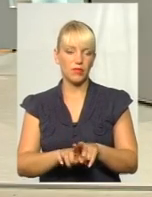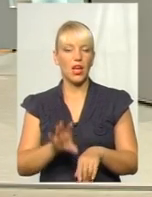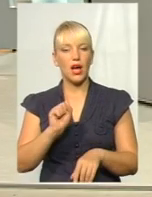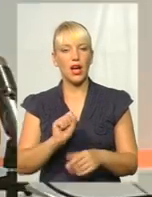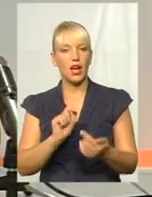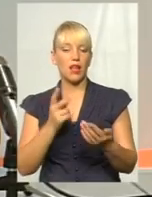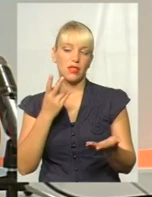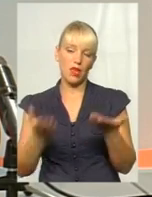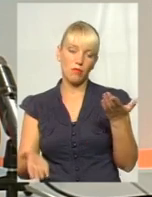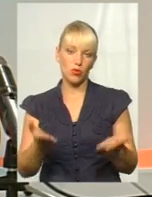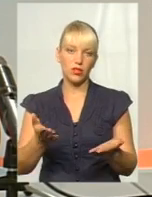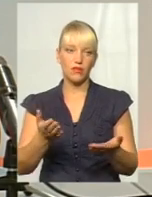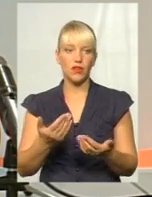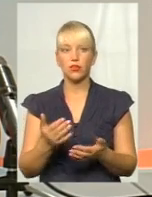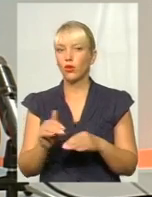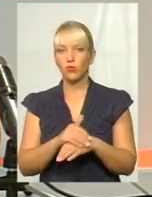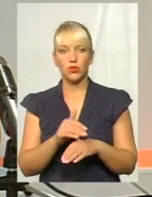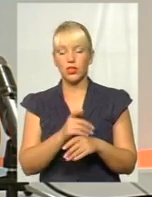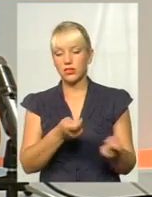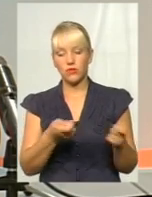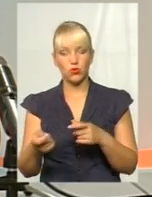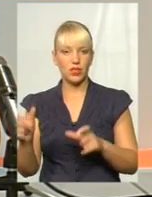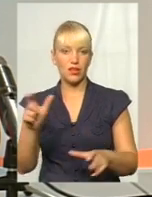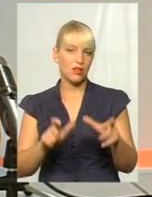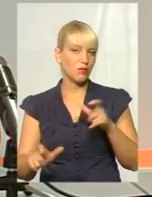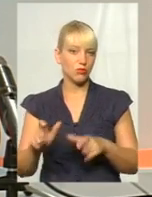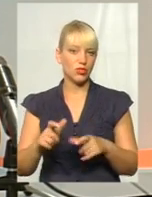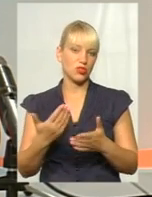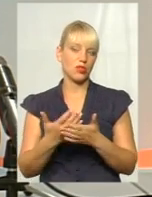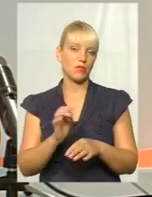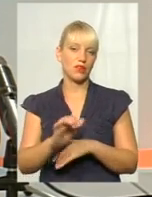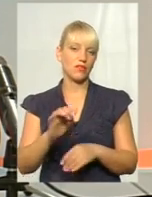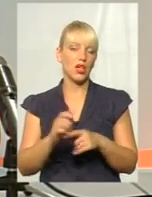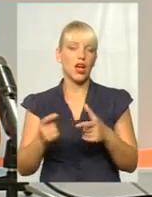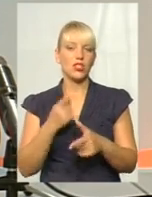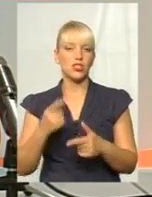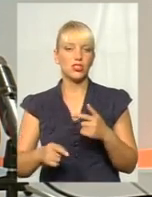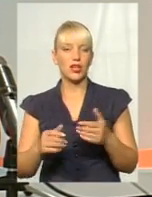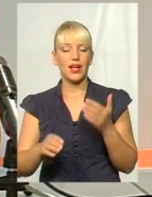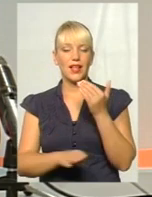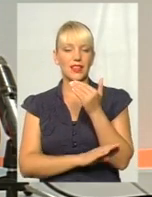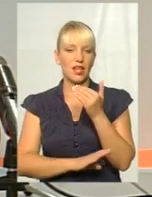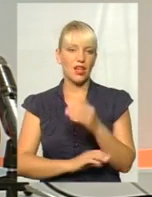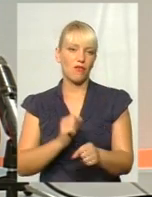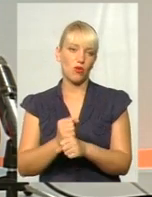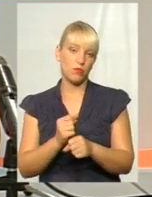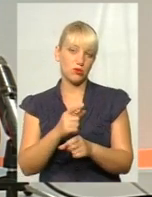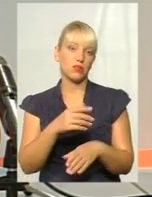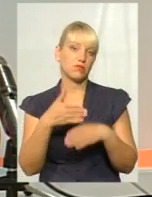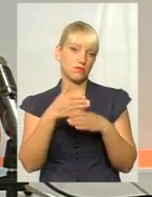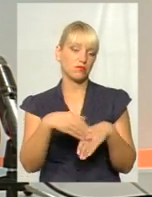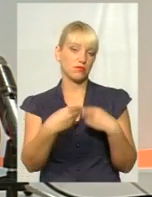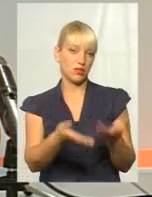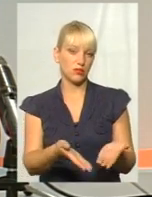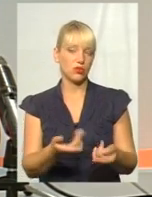противагу, будь ласка, заводьте хімічно якесь виробництво, можливо, якесь деревообробку. Вам нададуть преференції. Якщо ми